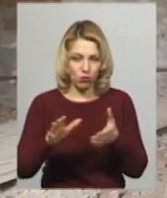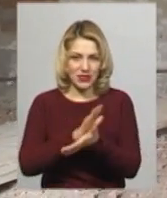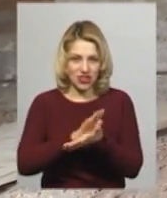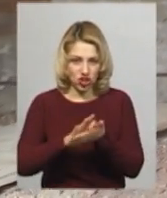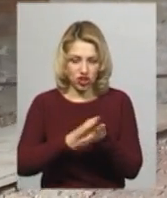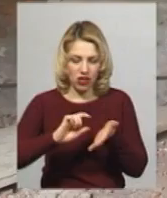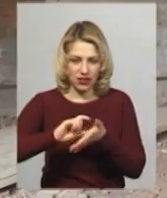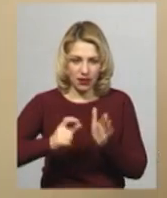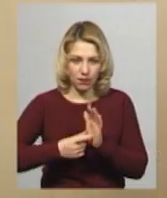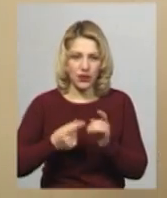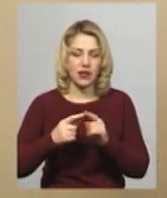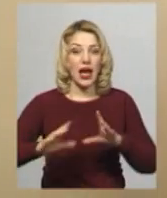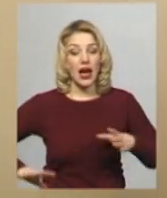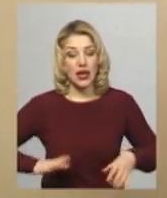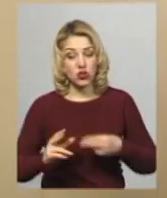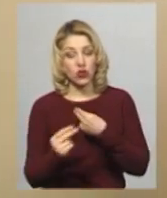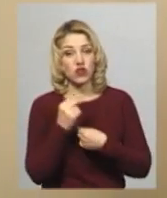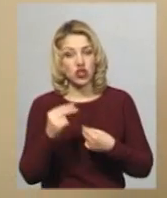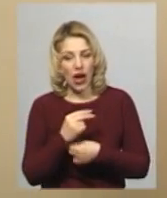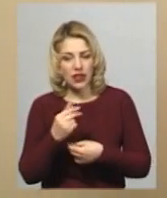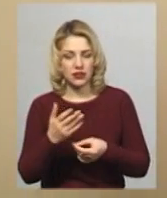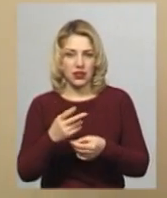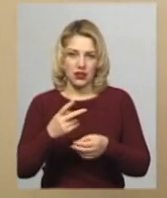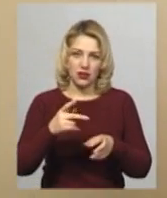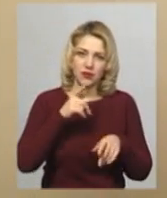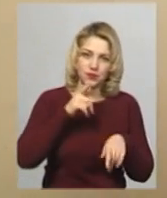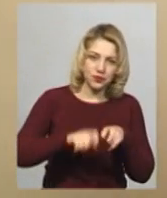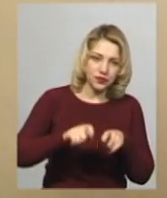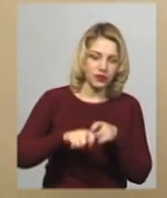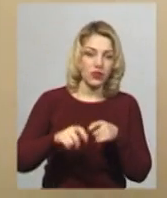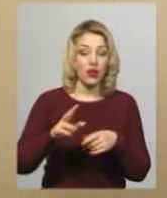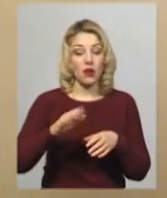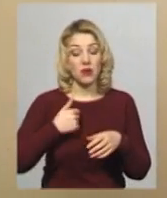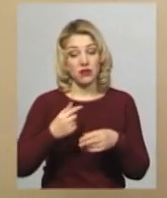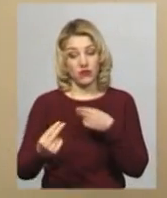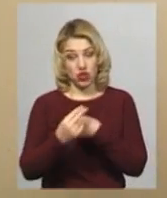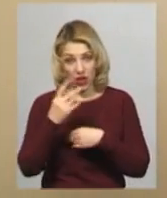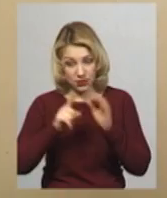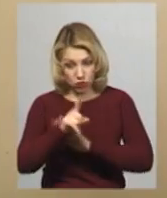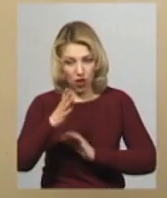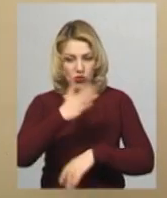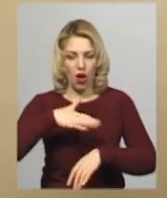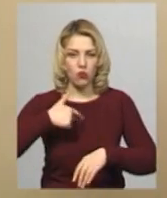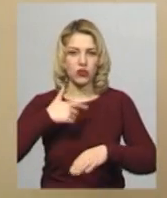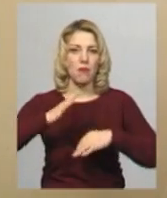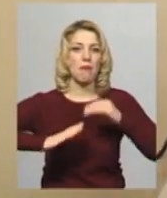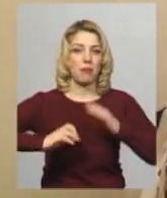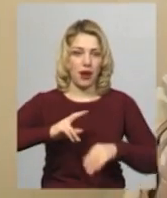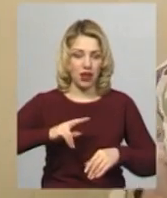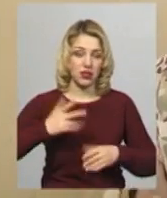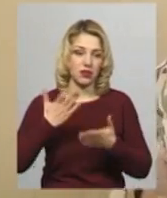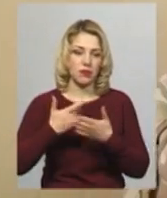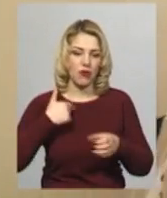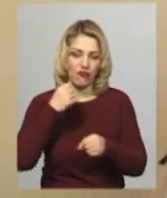дають, і як настанови показуються, вони спочатку нам показують, а потім ми відпрацьовуємо це. У нас де так, наприклад, якесь